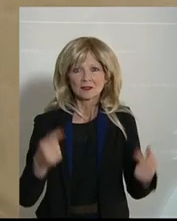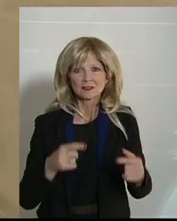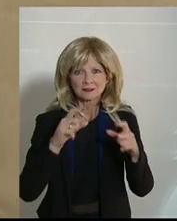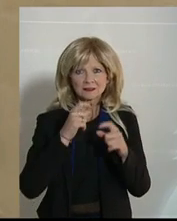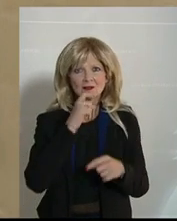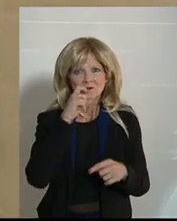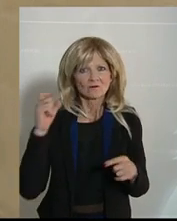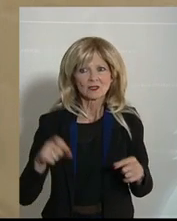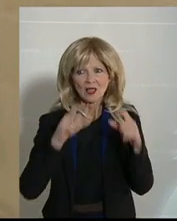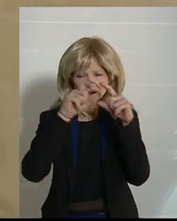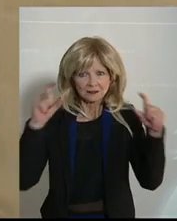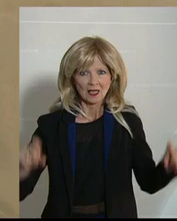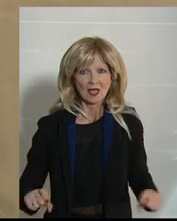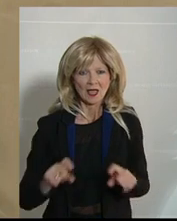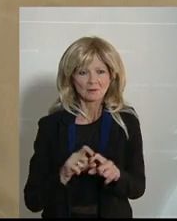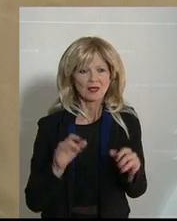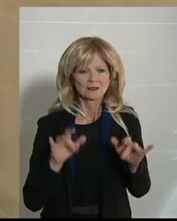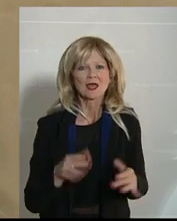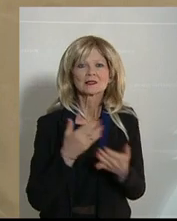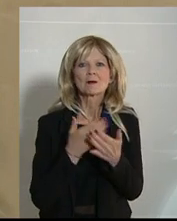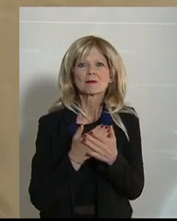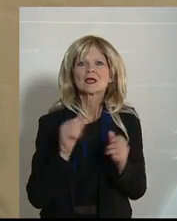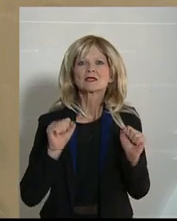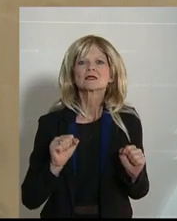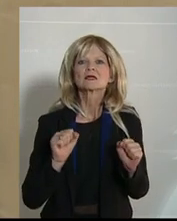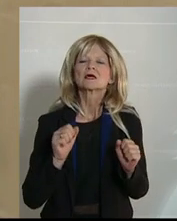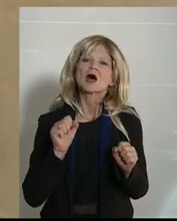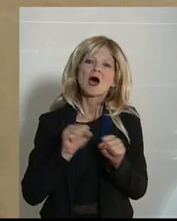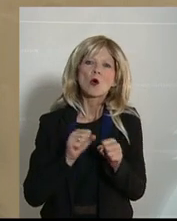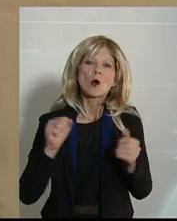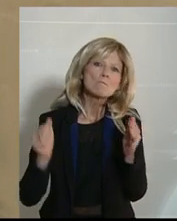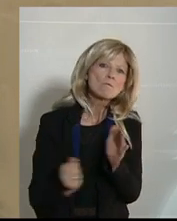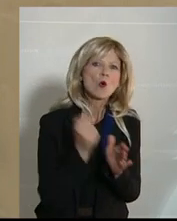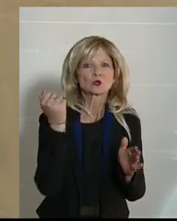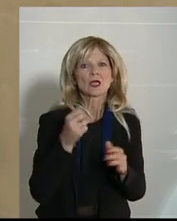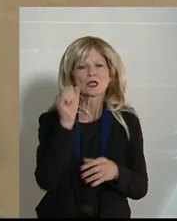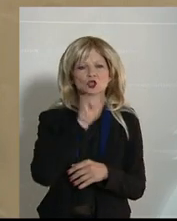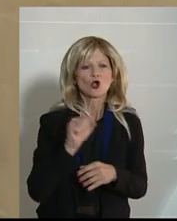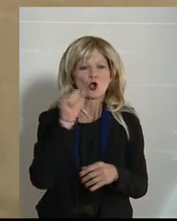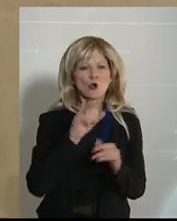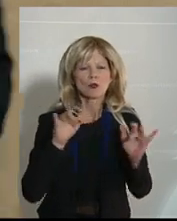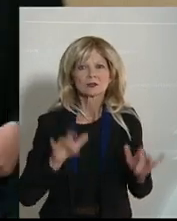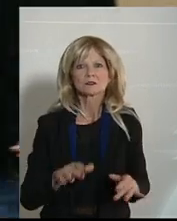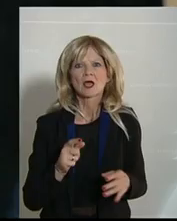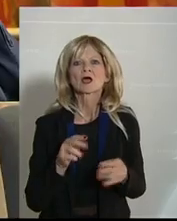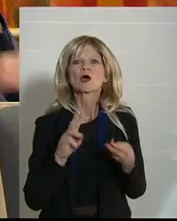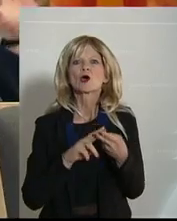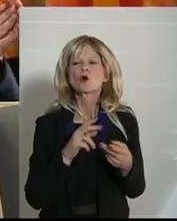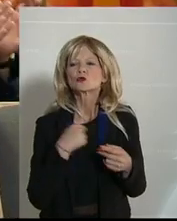bringen kann, der ein zukunftsträchtiges, ein modernes Europa bringen kann. Und Österreich wird sich in diese Reihe stellen und wird für das kämpfen. Für das werden wir sorgen. Danke.